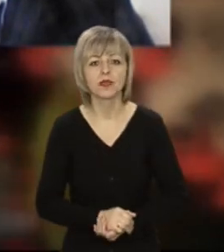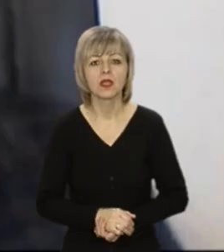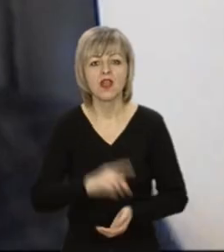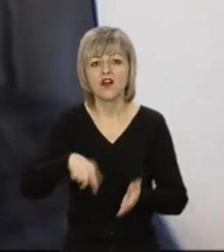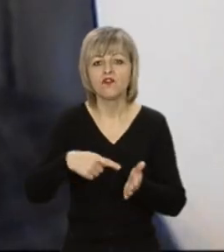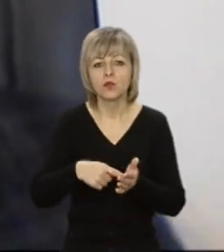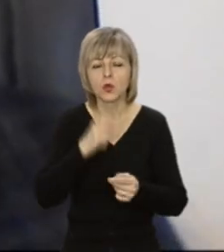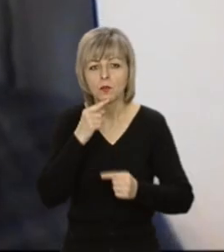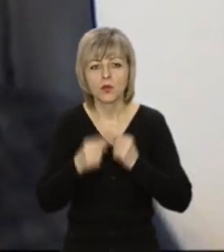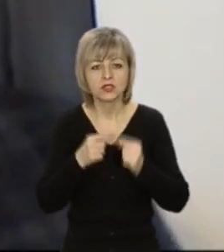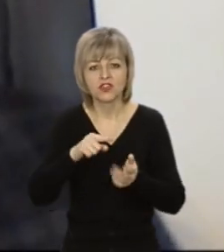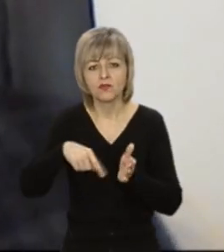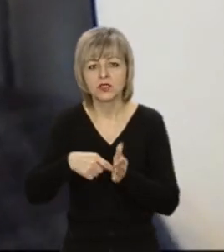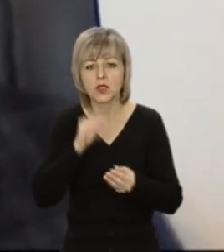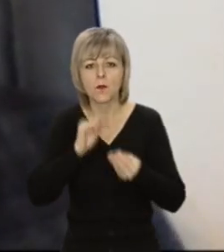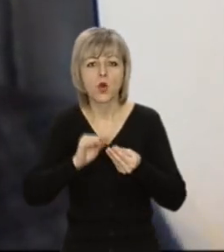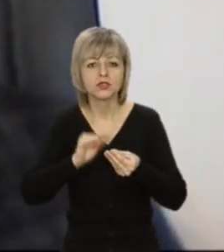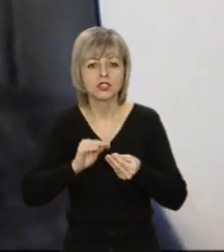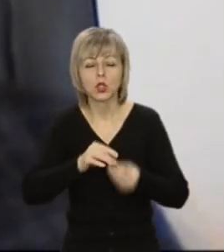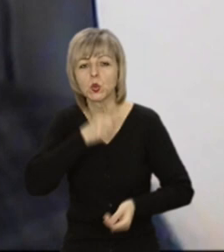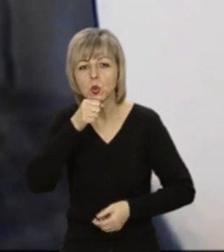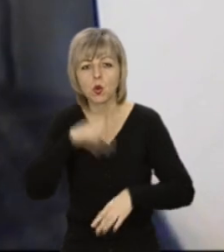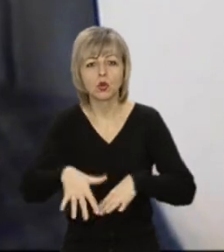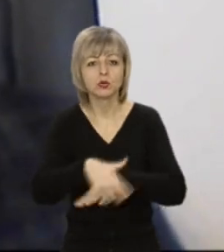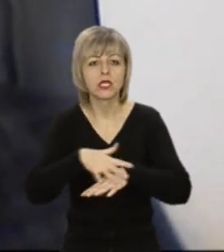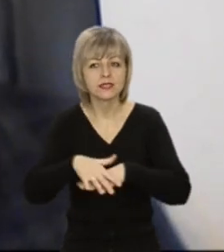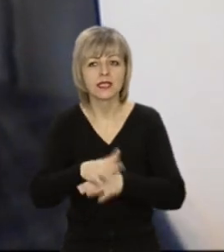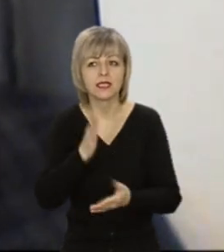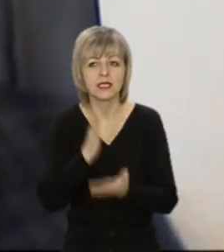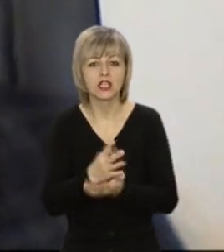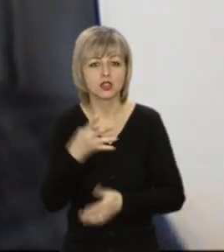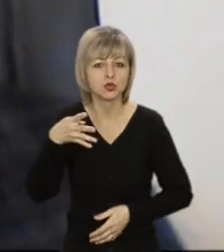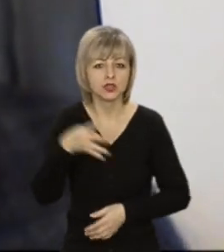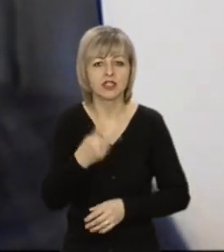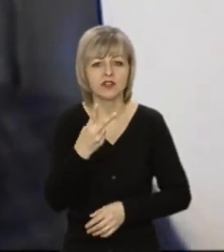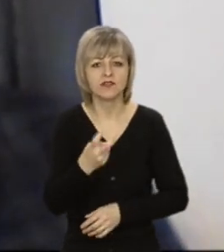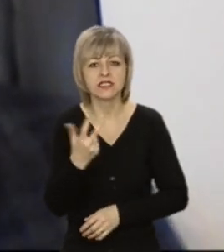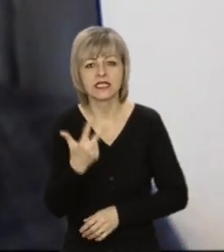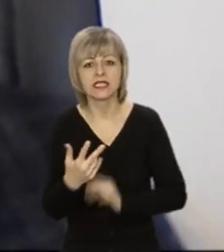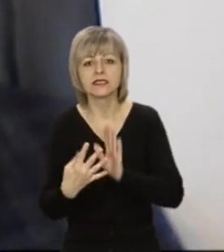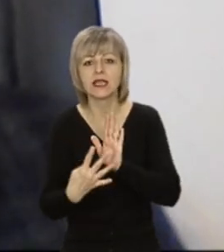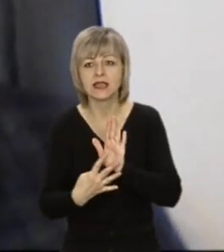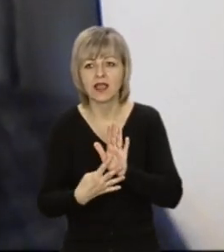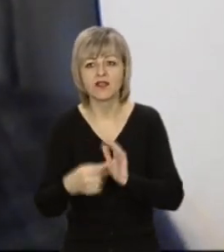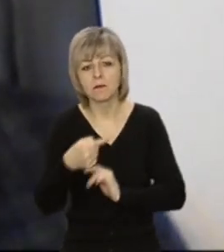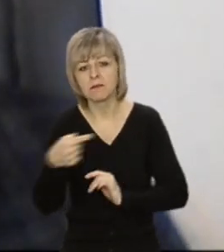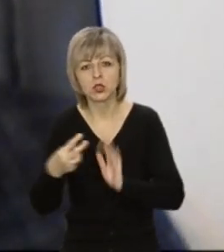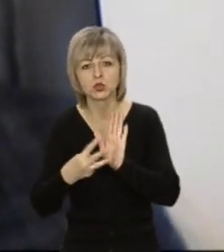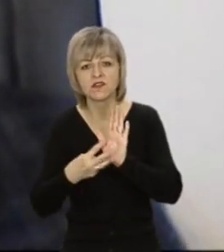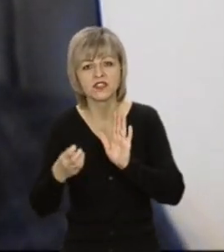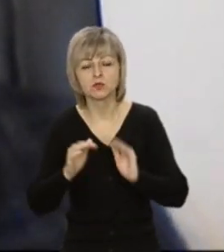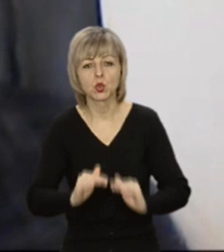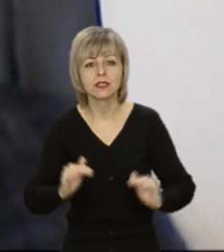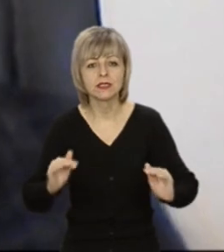самому місті Моршині постійного дорослого населення є 4239, мінус 800